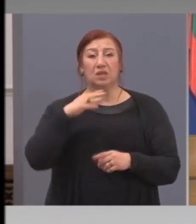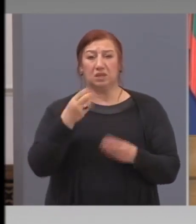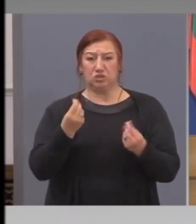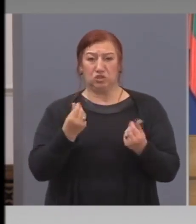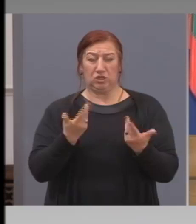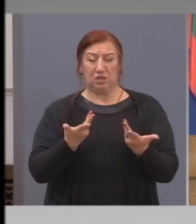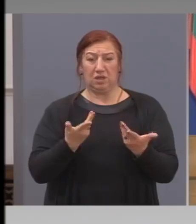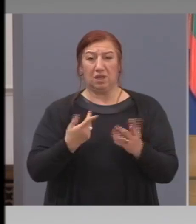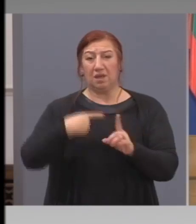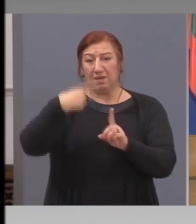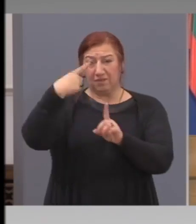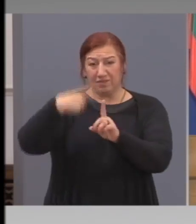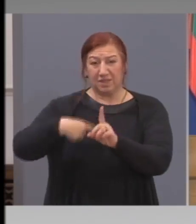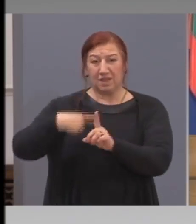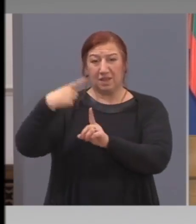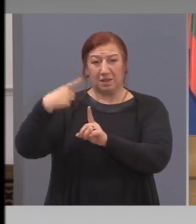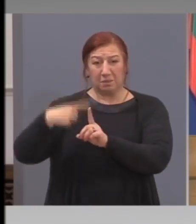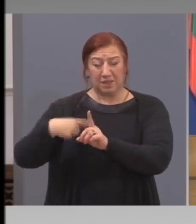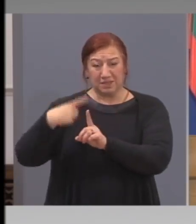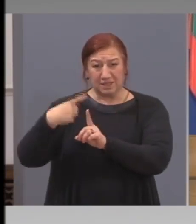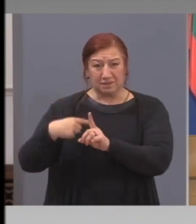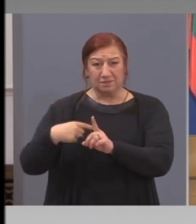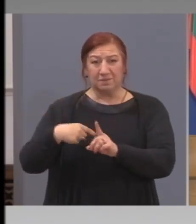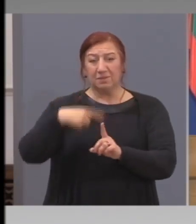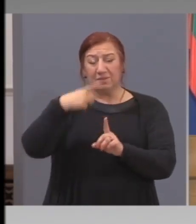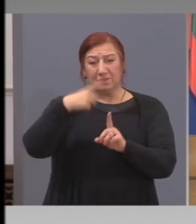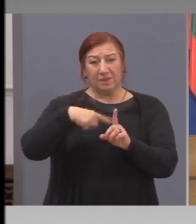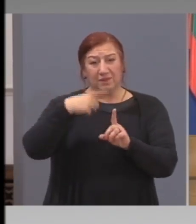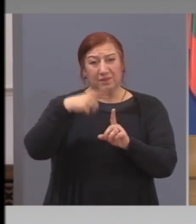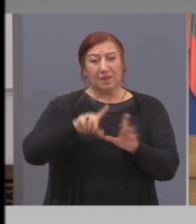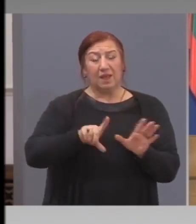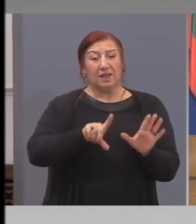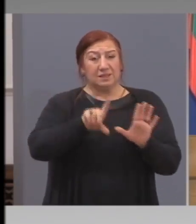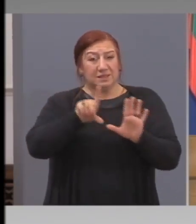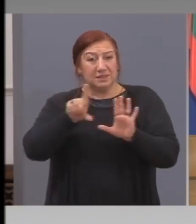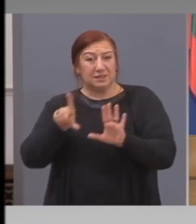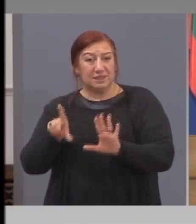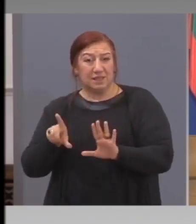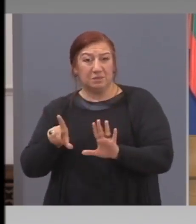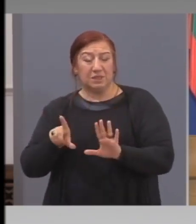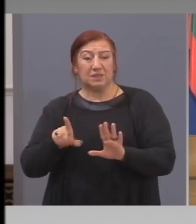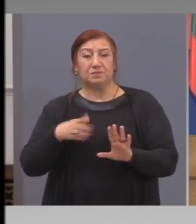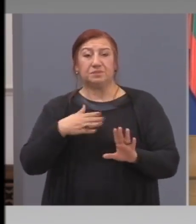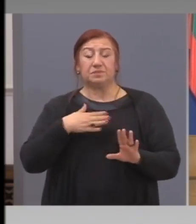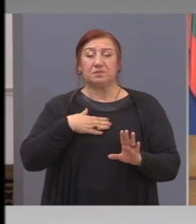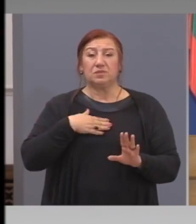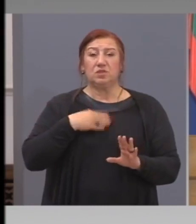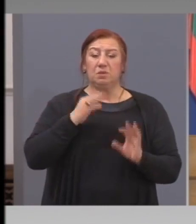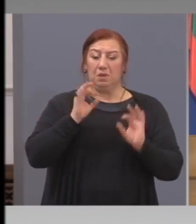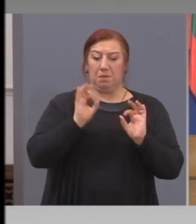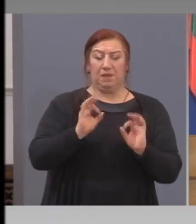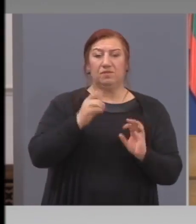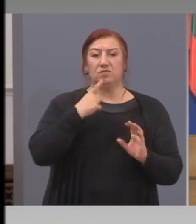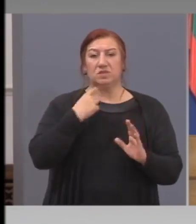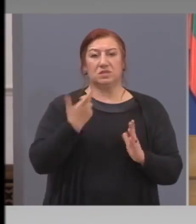От есеки месец, всяка седмици и много ще въжи правилото за лекарство. Излезе ли